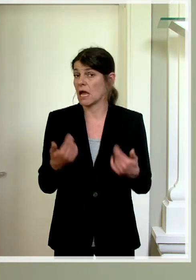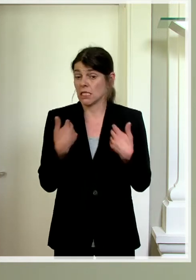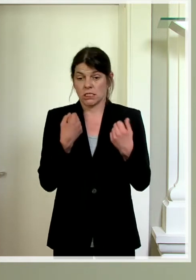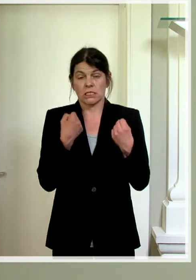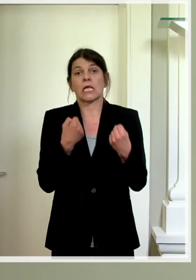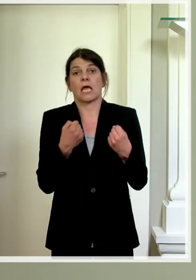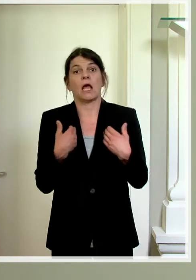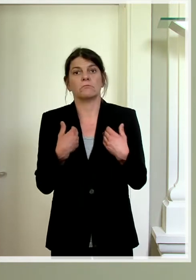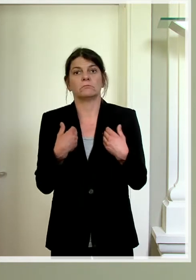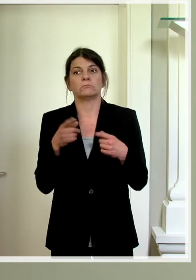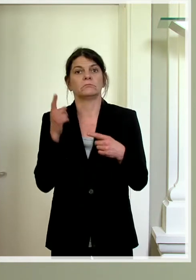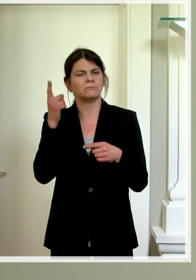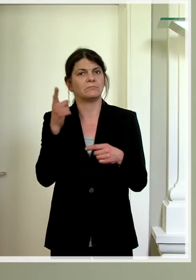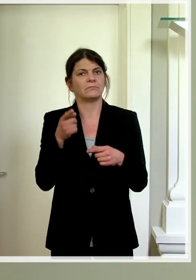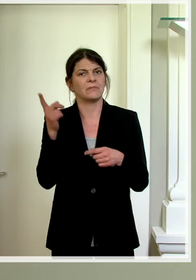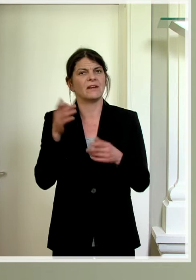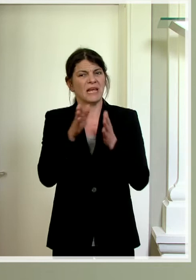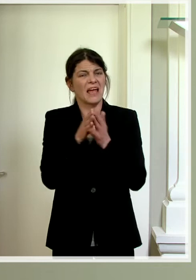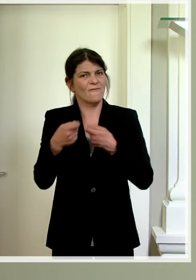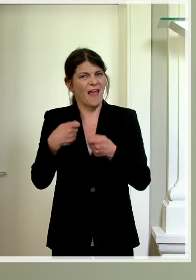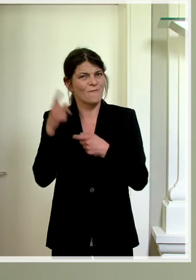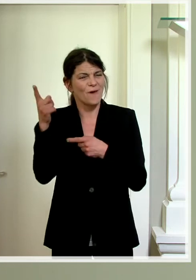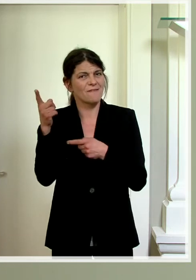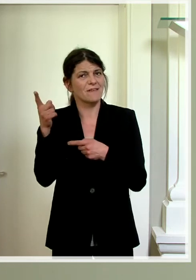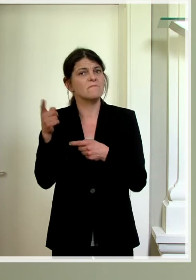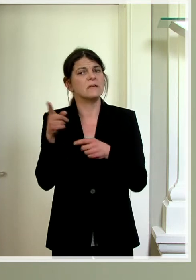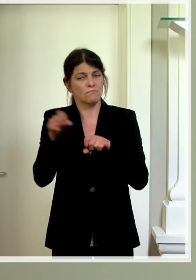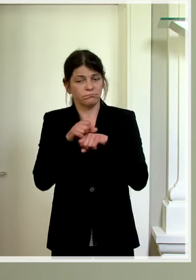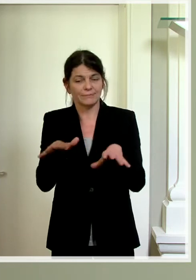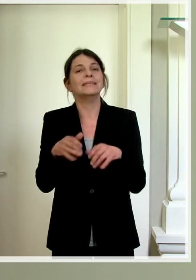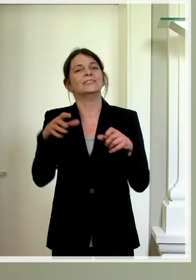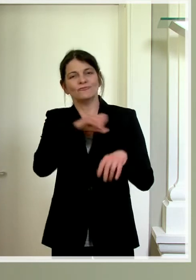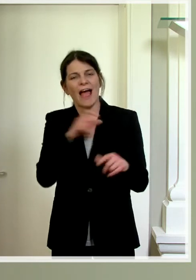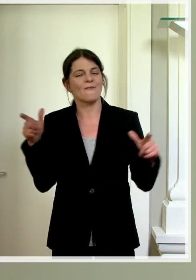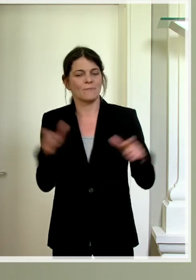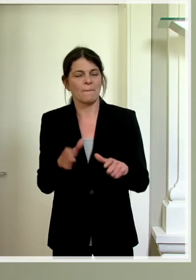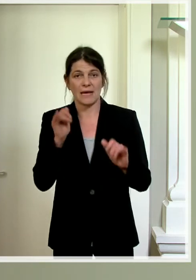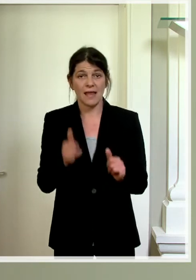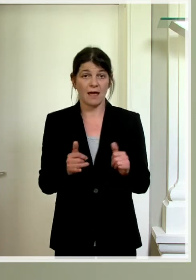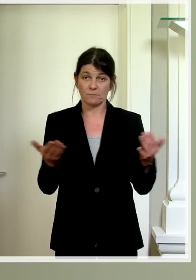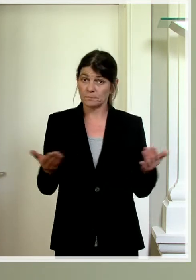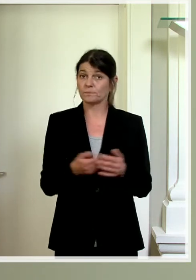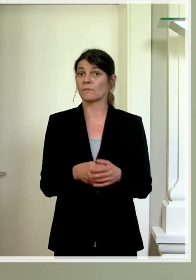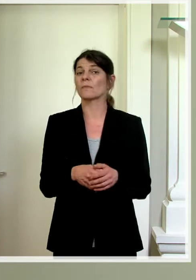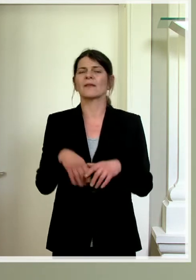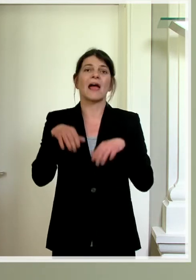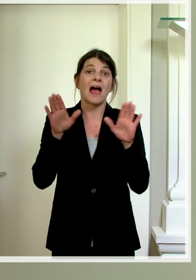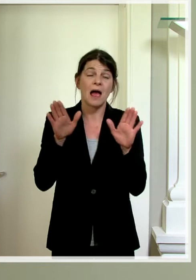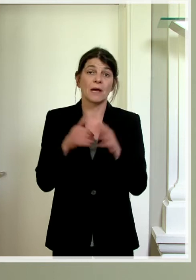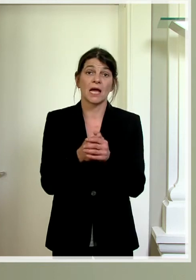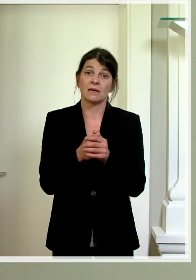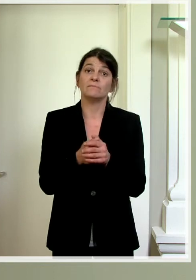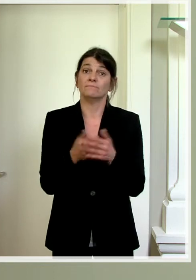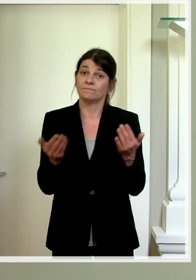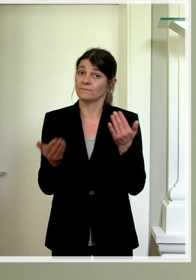überzeugt, dass dieser Ausbruch da in dieser Kirche in Frankfurt in den Griff bekommen werden wird. Aber es